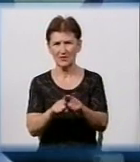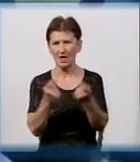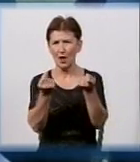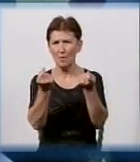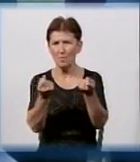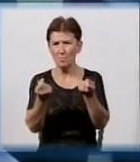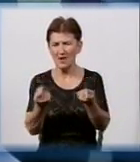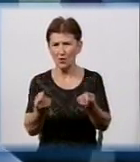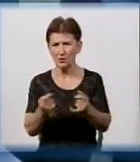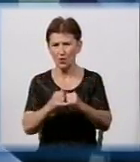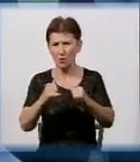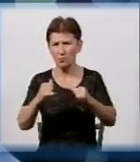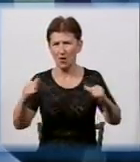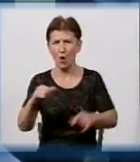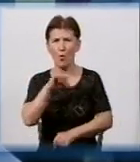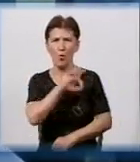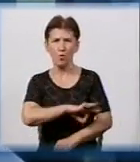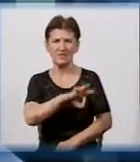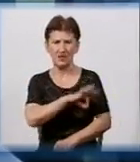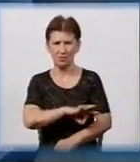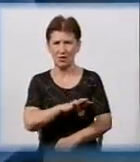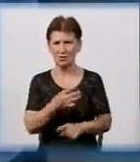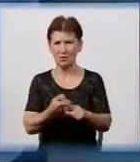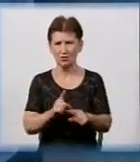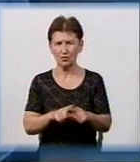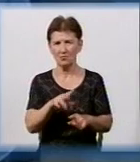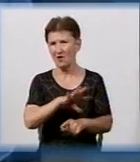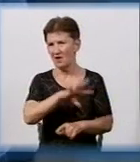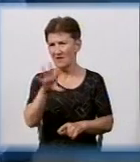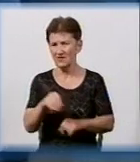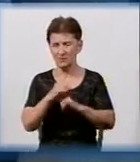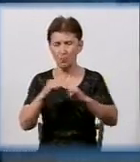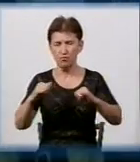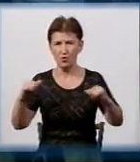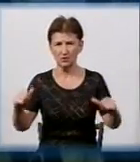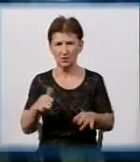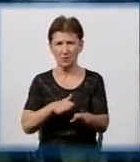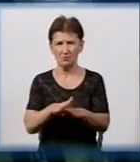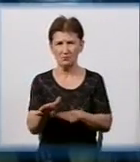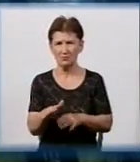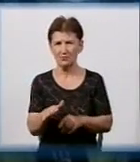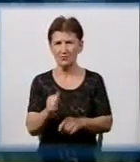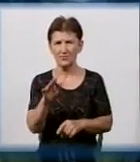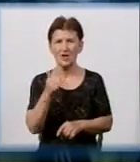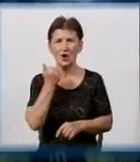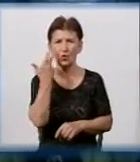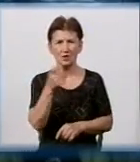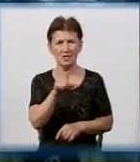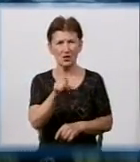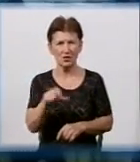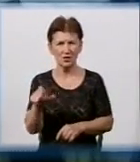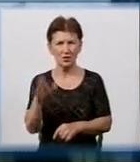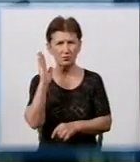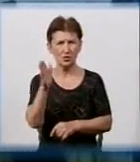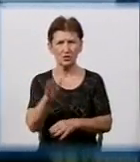більше і більше набирає обороти употрібління, тому, скажімо, що це все більше наркології переполнено. Коли люди найдуться, то вони будуть